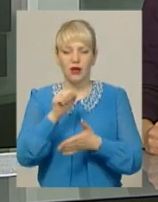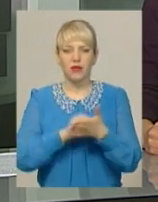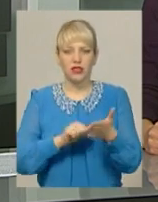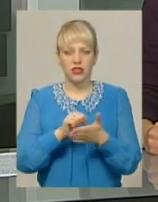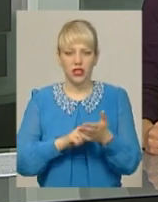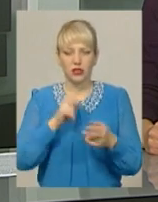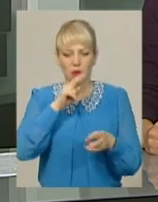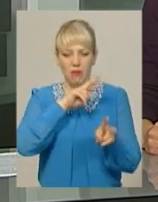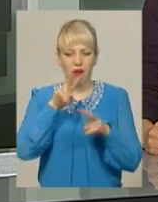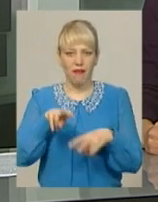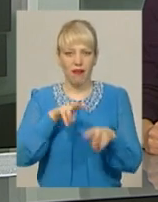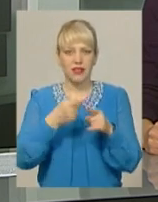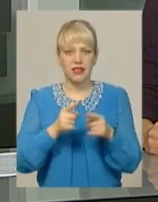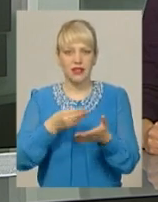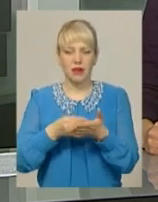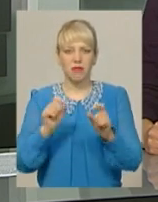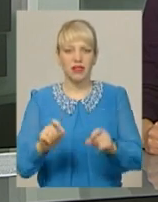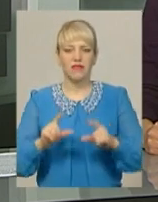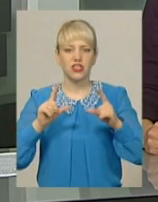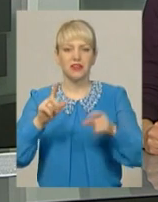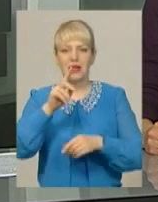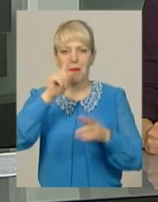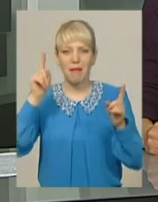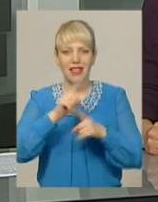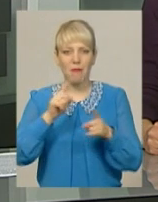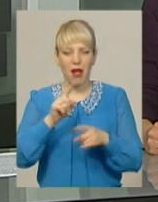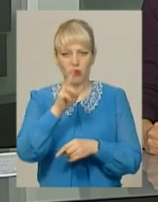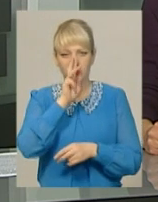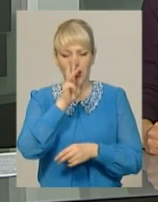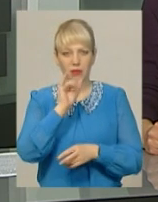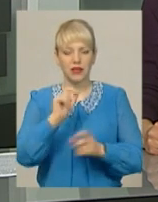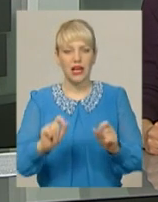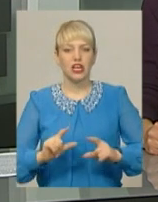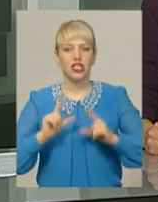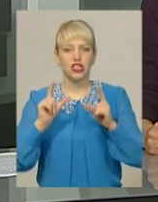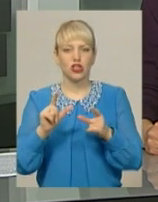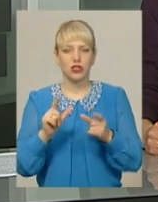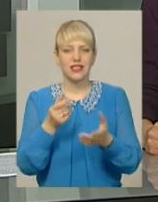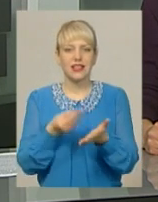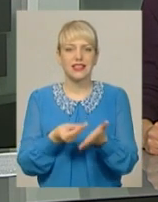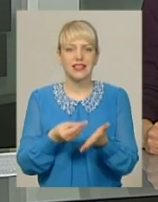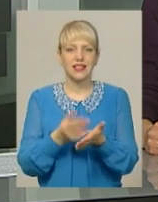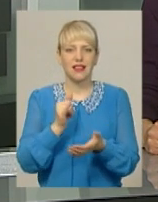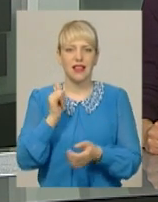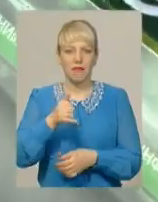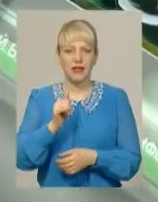переглянути діючий тариф стало підвищення мінімальної заробітної плати і зростання ціни на паливно-мастильні матеріали.